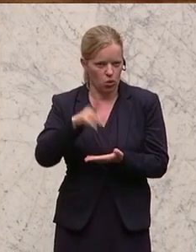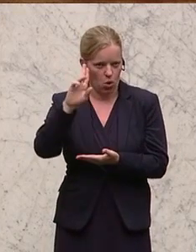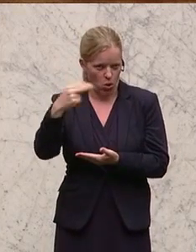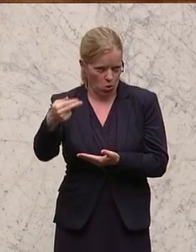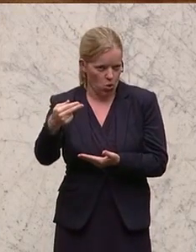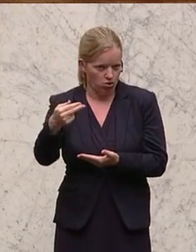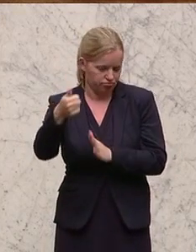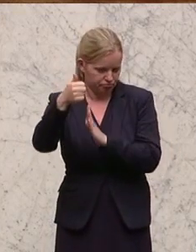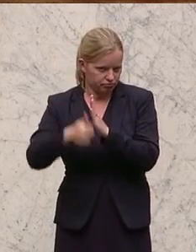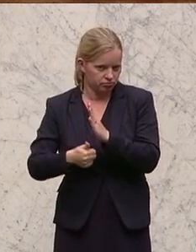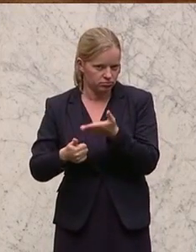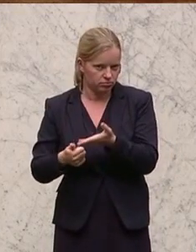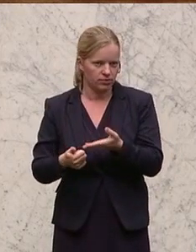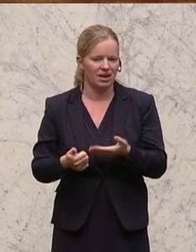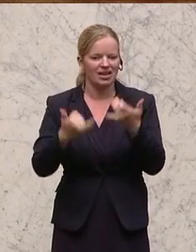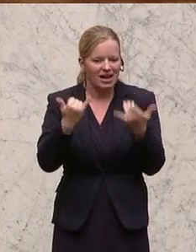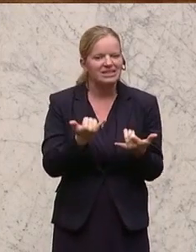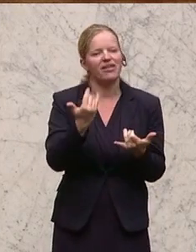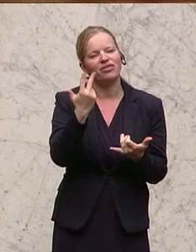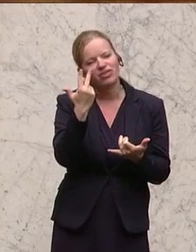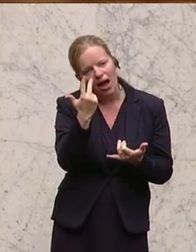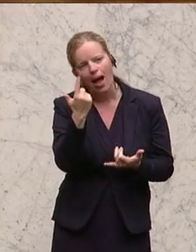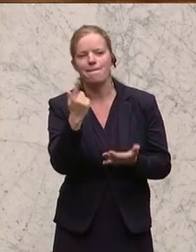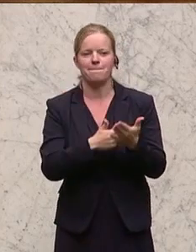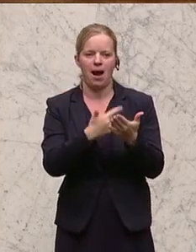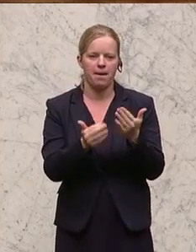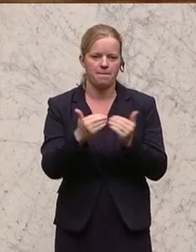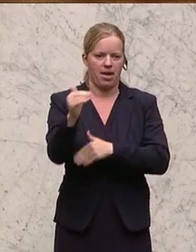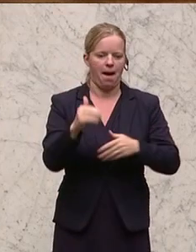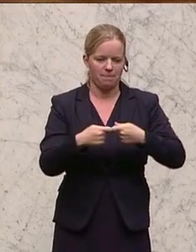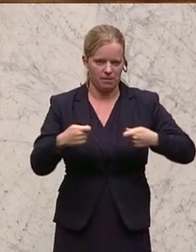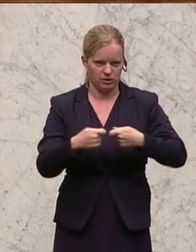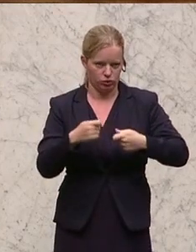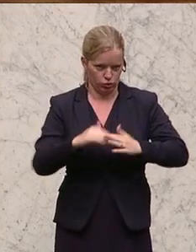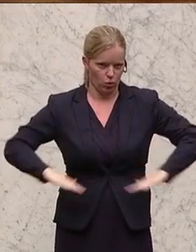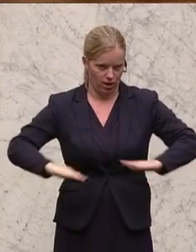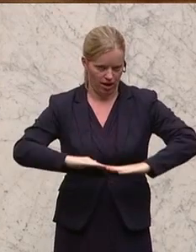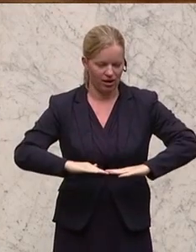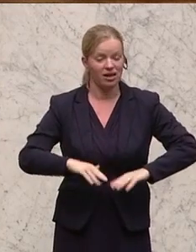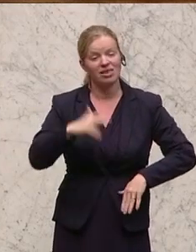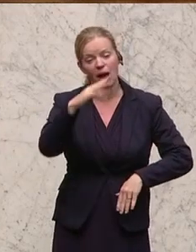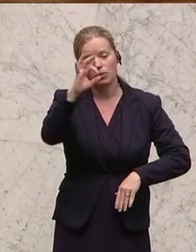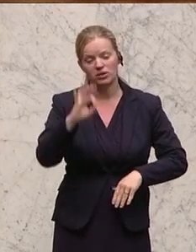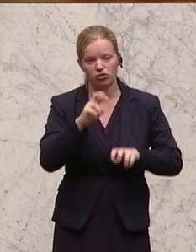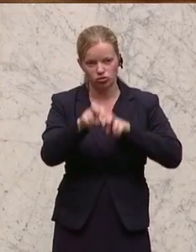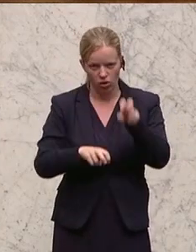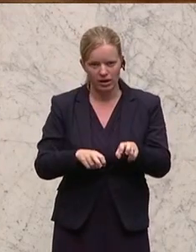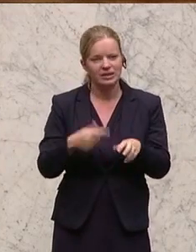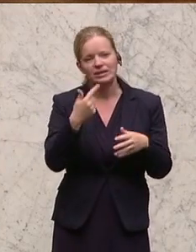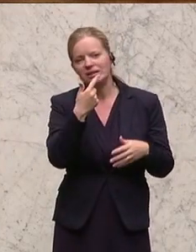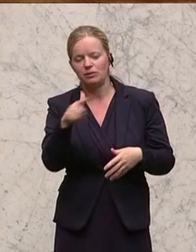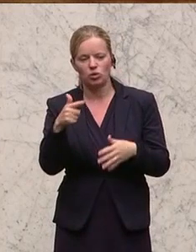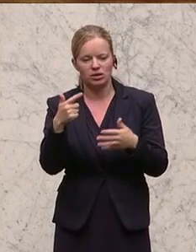der dreifache Einheitswert wäre jetzt die Bemessungsgrundlage. Davon werden 2 Prozent Steuer berechnet, 720 Euro